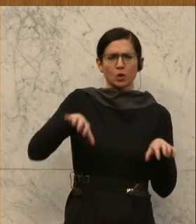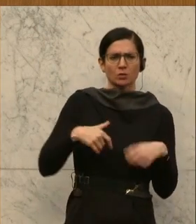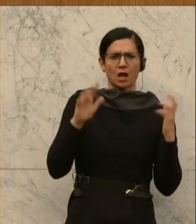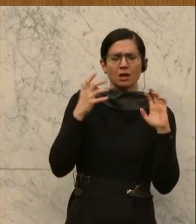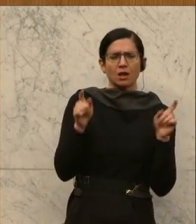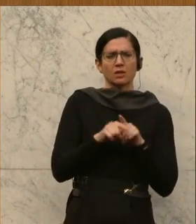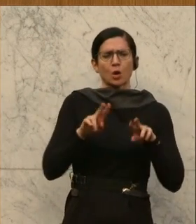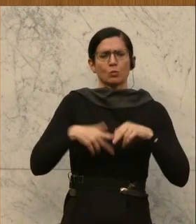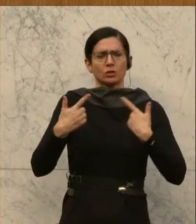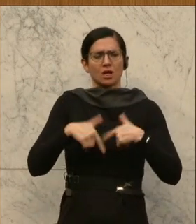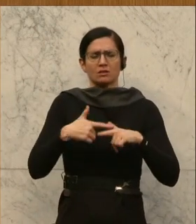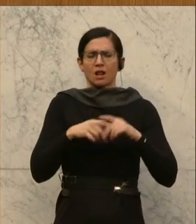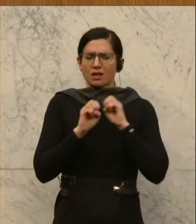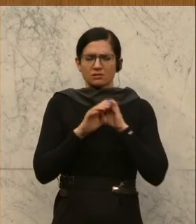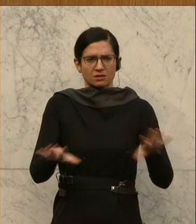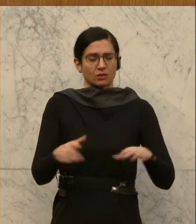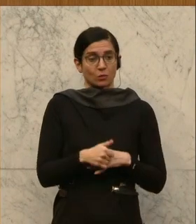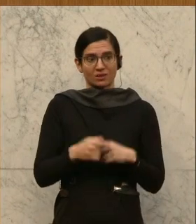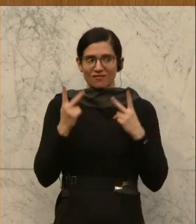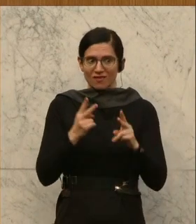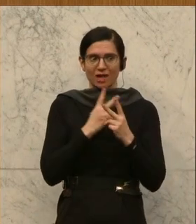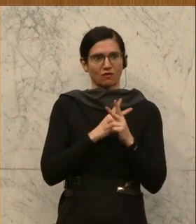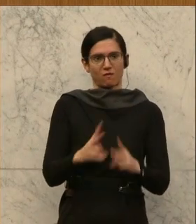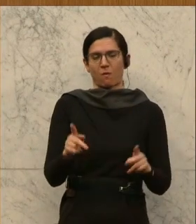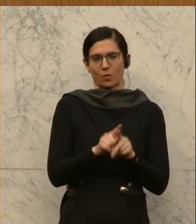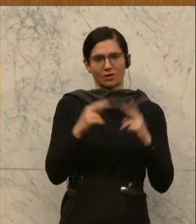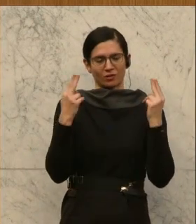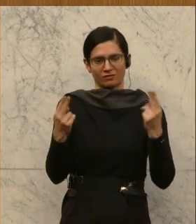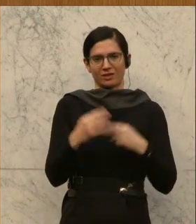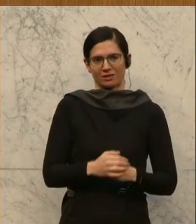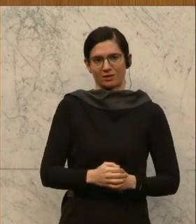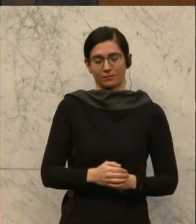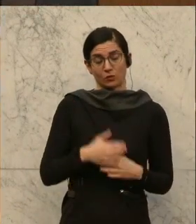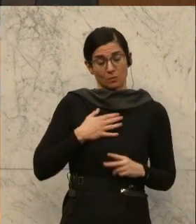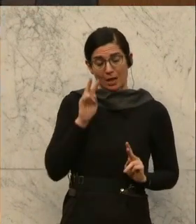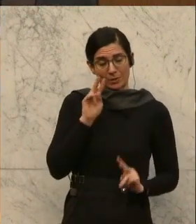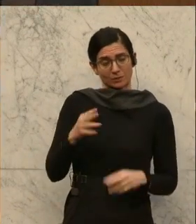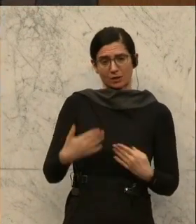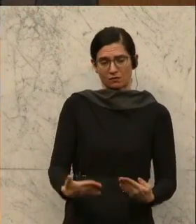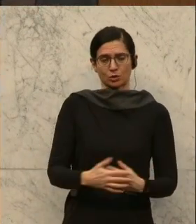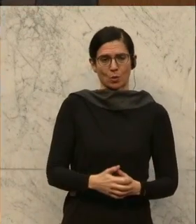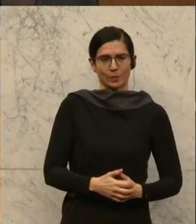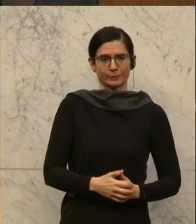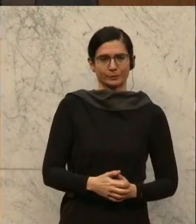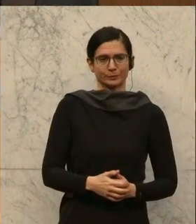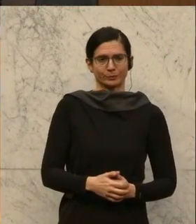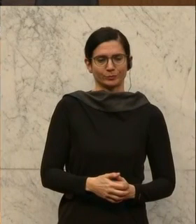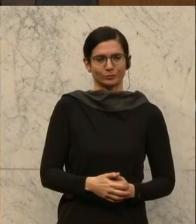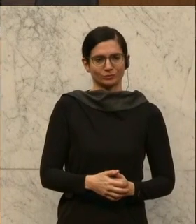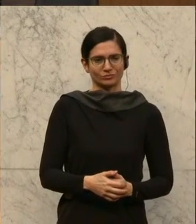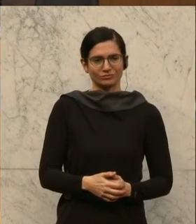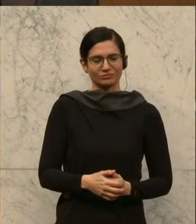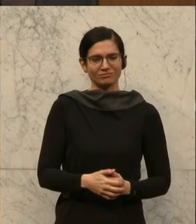Bundesland-Sendungen. Also das ist ja etwas ganz Wertvolles und Wichtiges und findet auch statt, aus meiner Sicht. Und ich möchte zu diesem